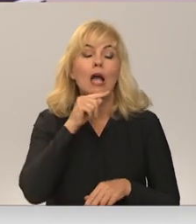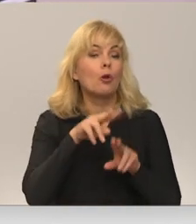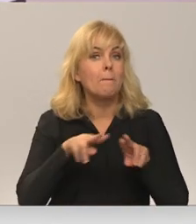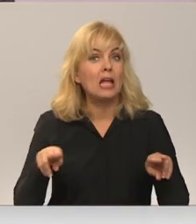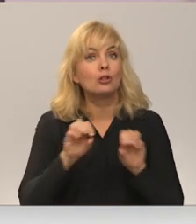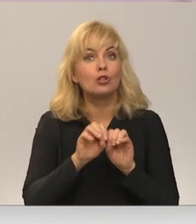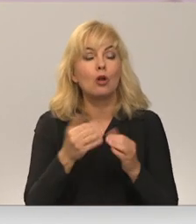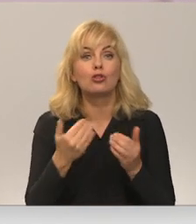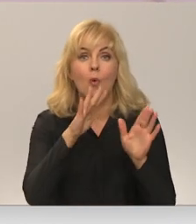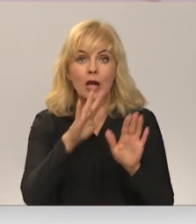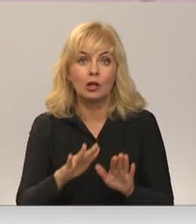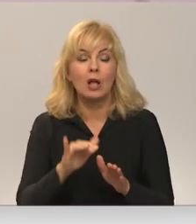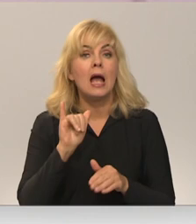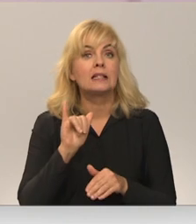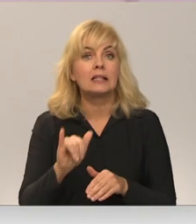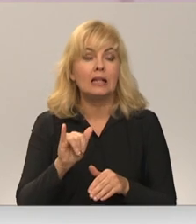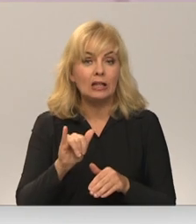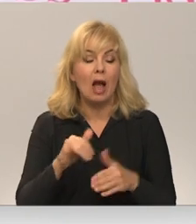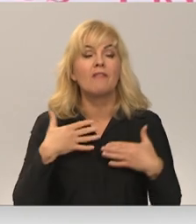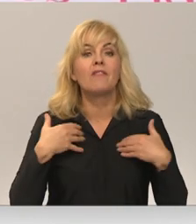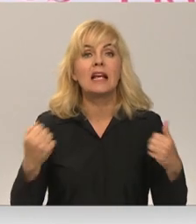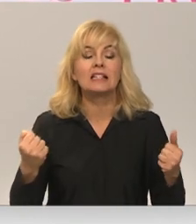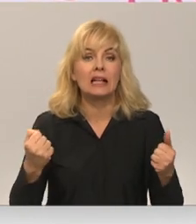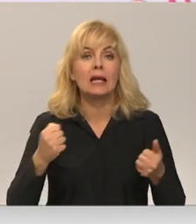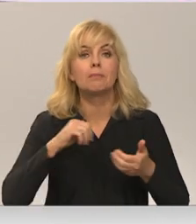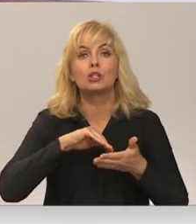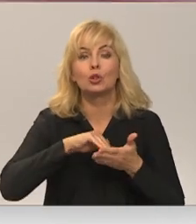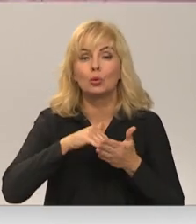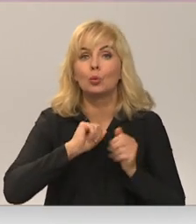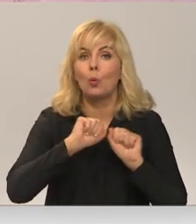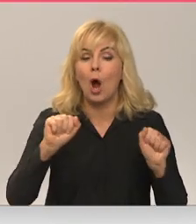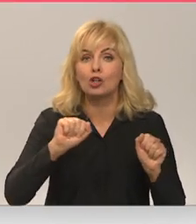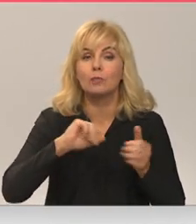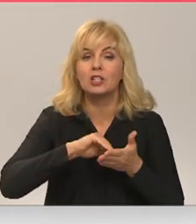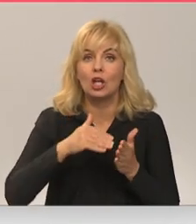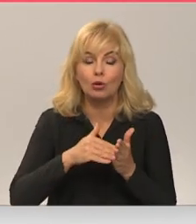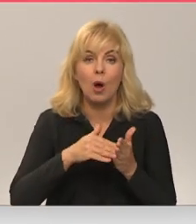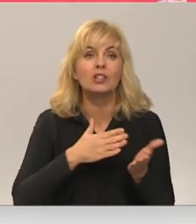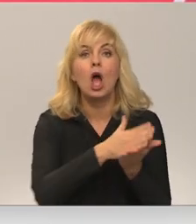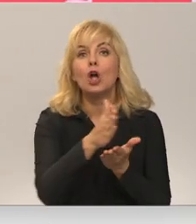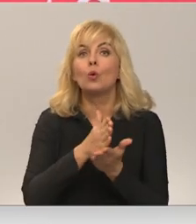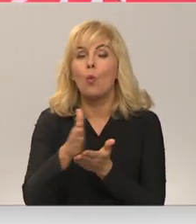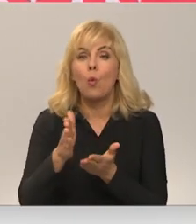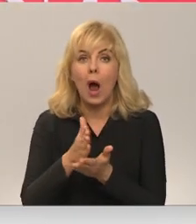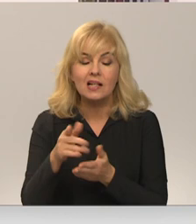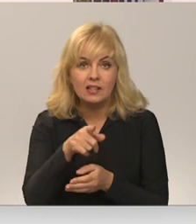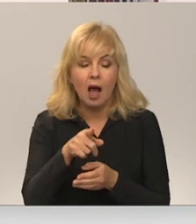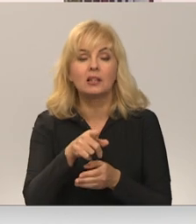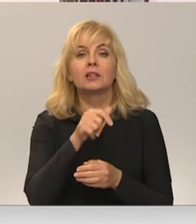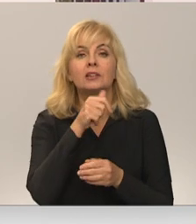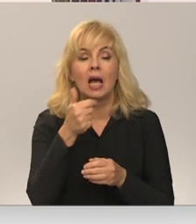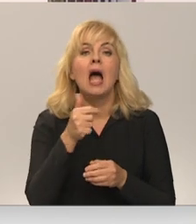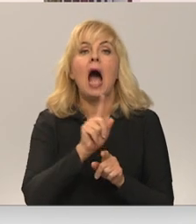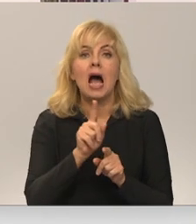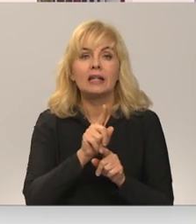ministrija, šorudien pasliktinoties epidemiologiskai situācijai, tika paplašināts to nozaru loks, ka savas pakalpojumas nevarēja sniegt. Līdz